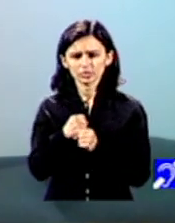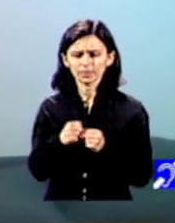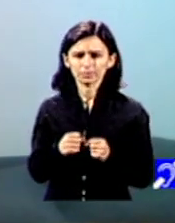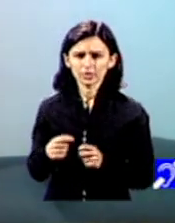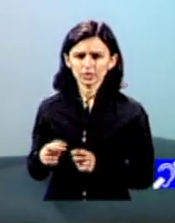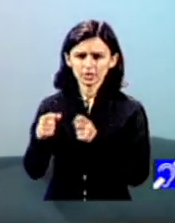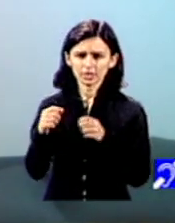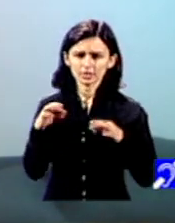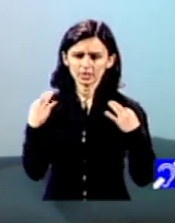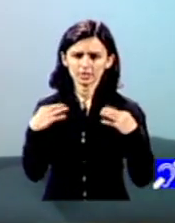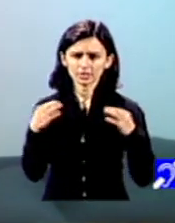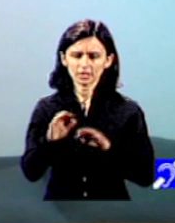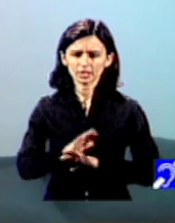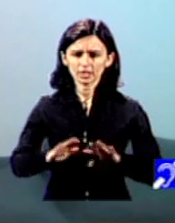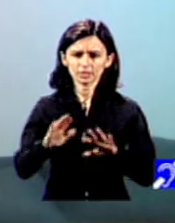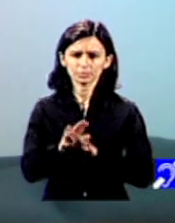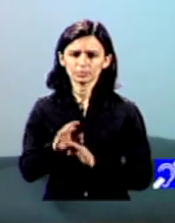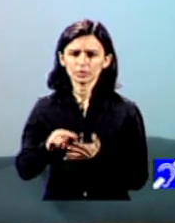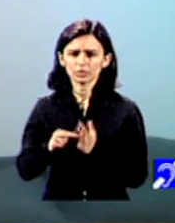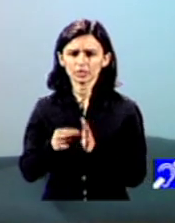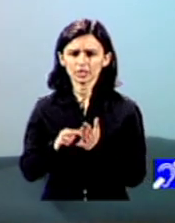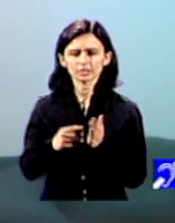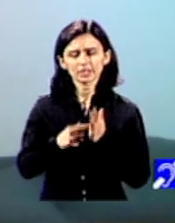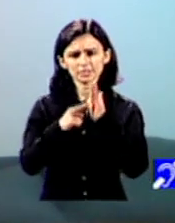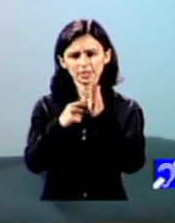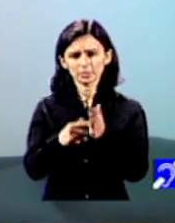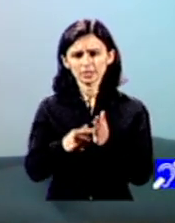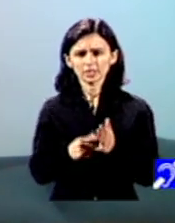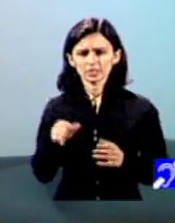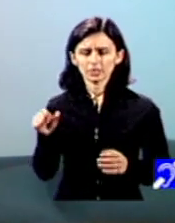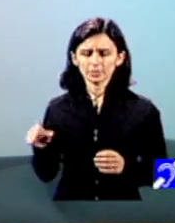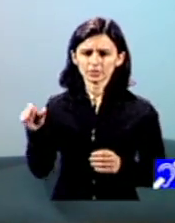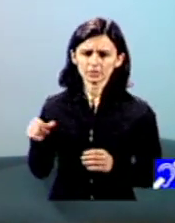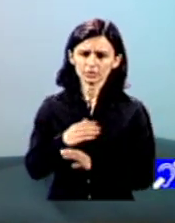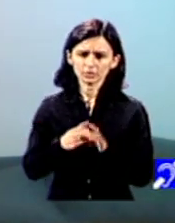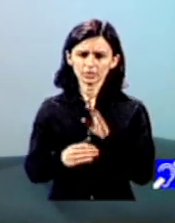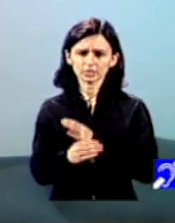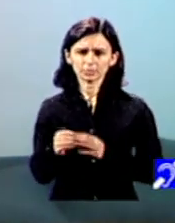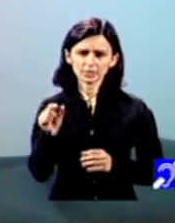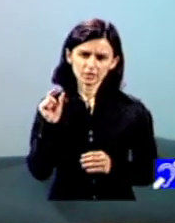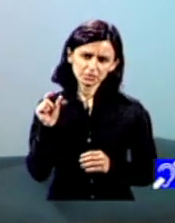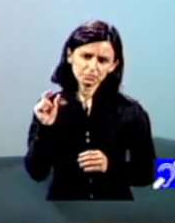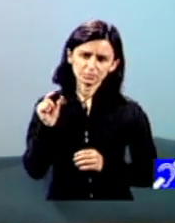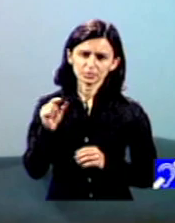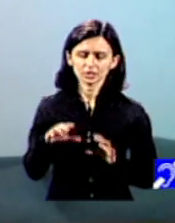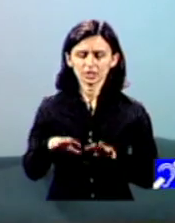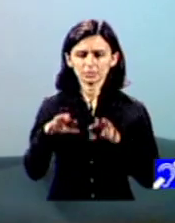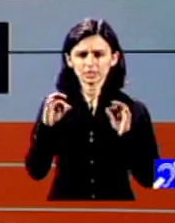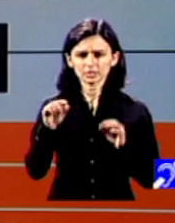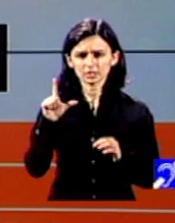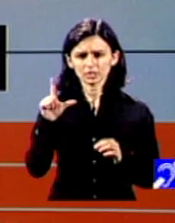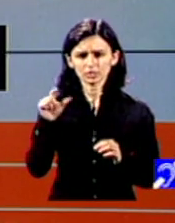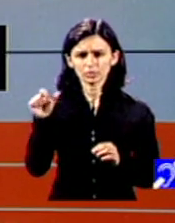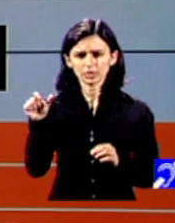și Direcția de Sănătate Publică ONG-uri reprezentative ale persoanelor cu dizabilități mai puține am găsit doar două Asociația